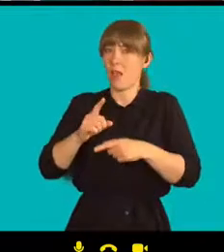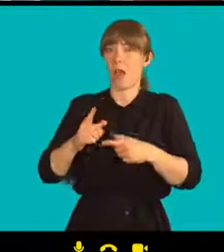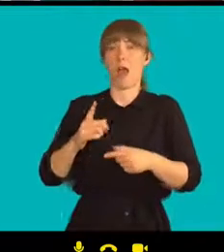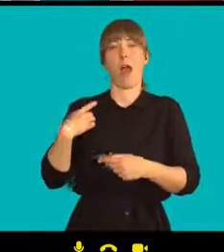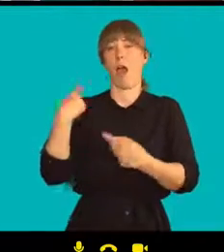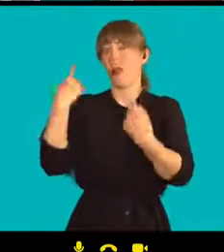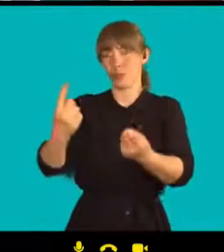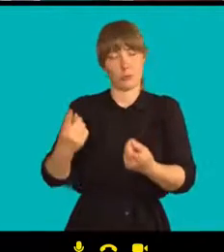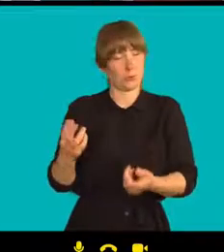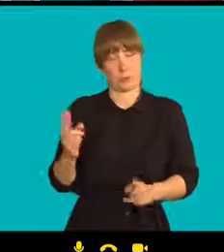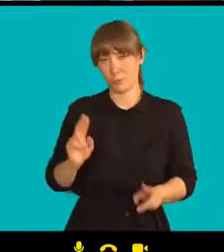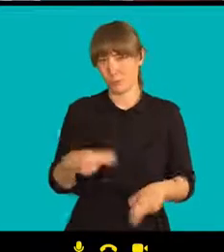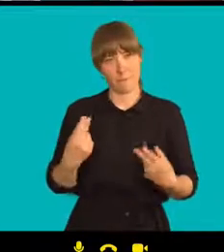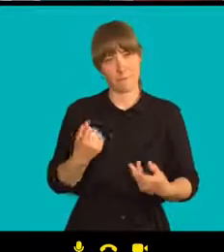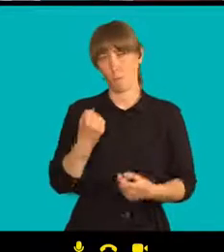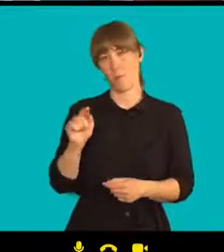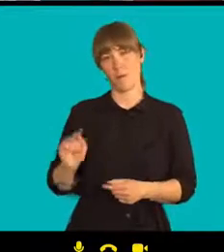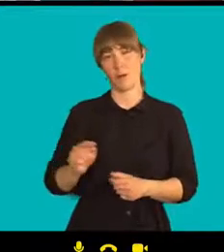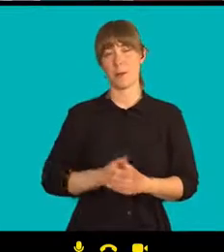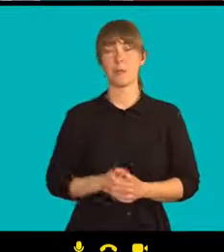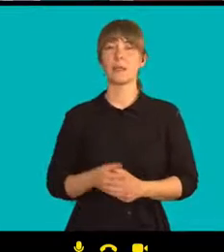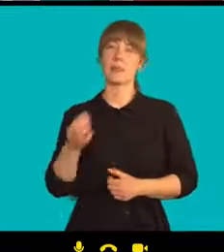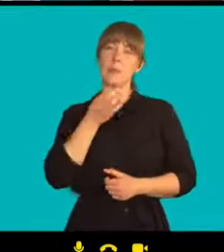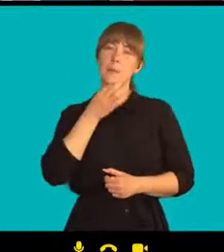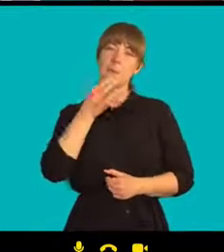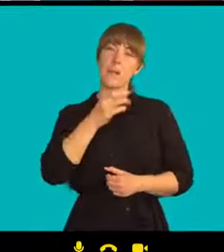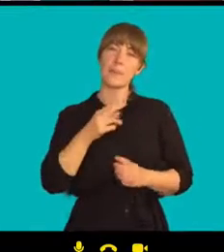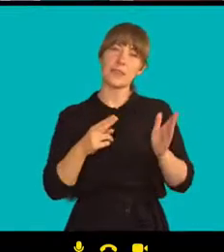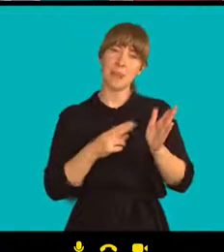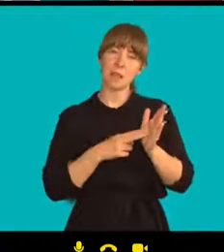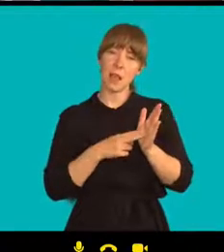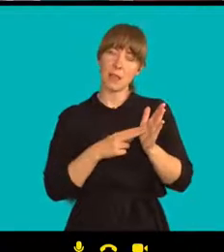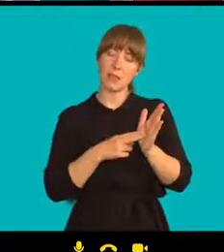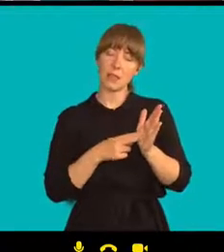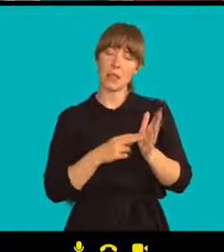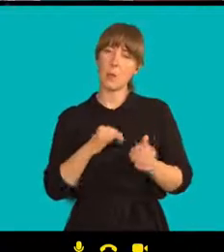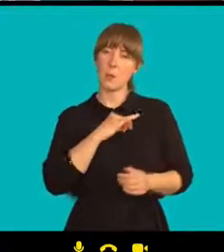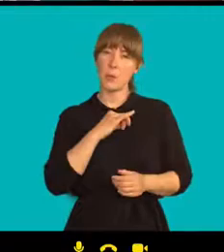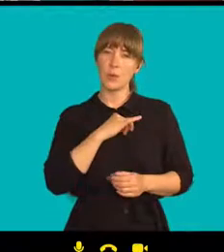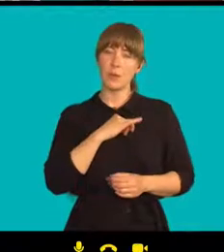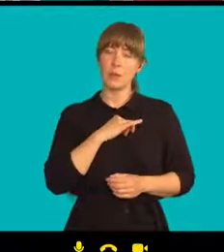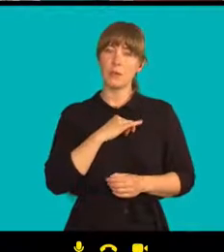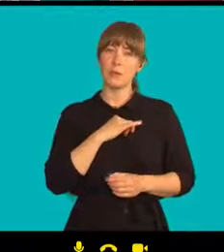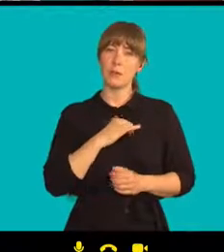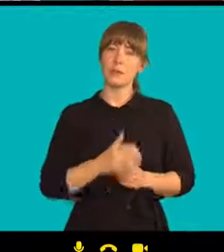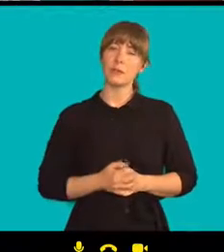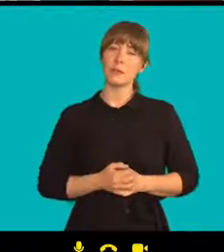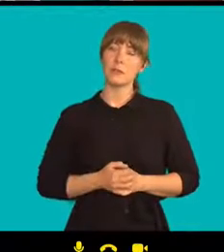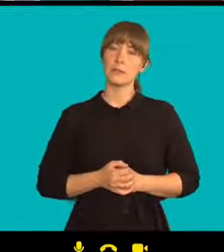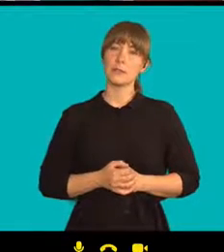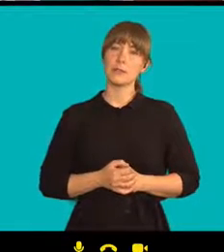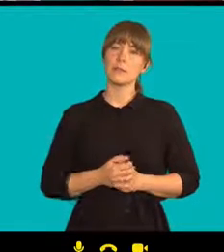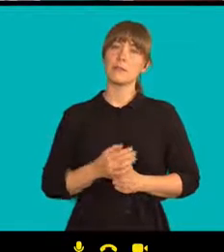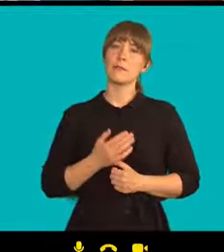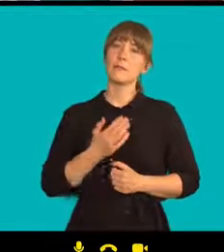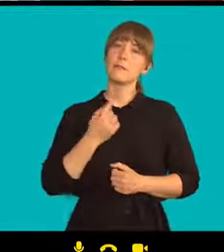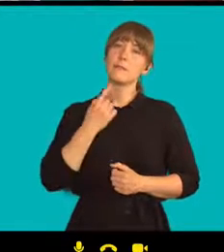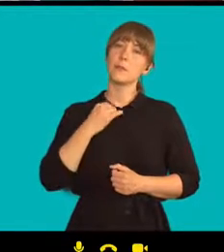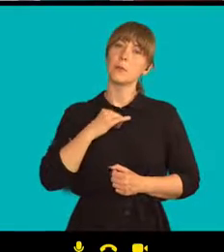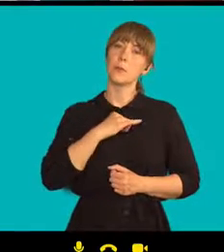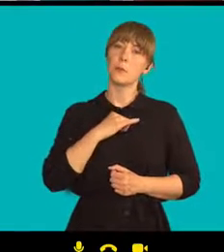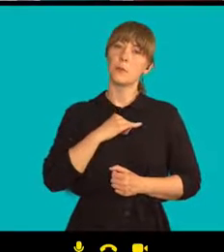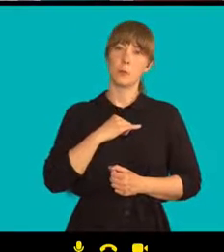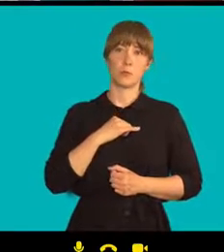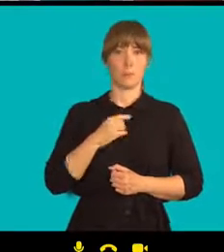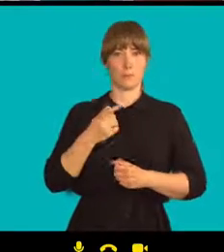Natálio, jak vám se zevnitř té země a té situace zdála ta evropská